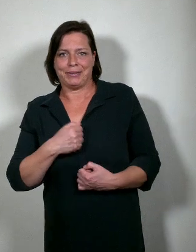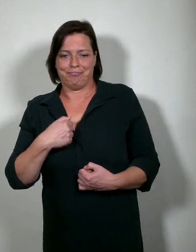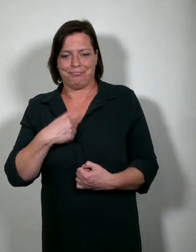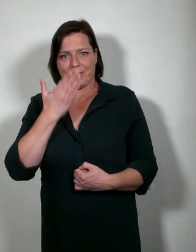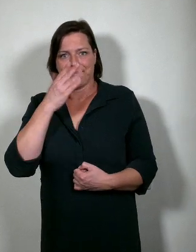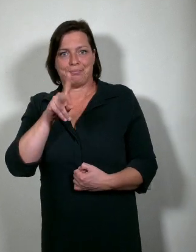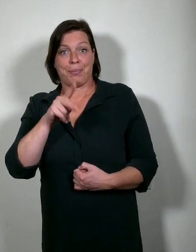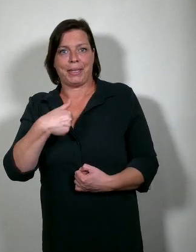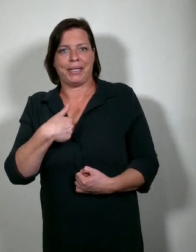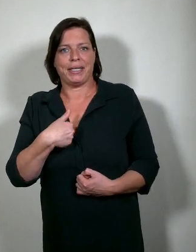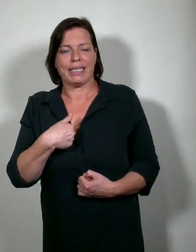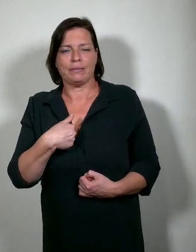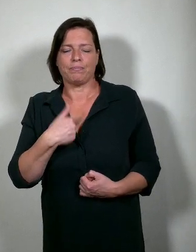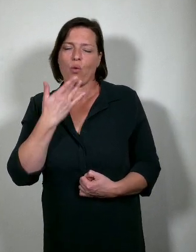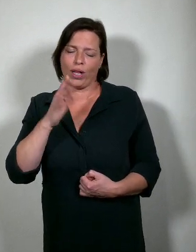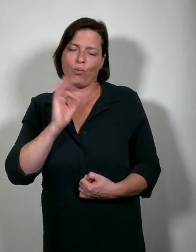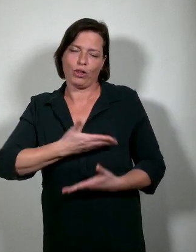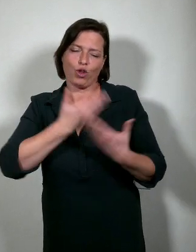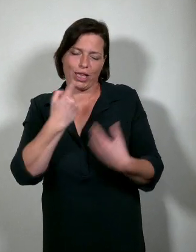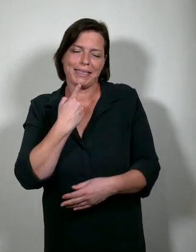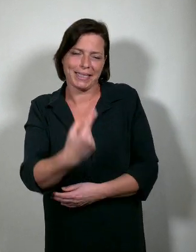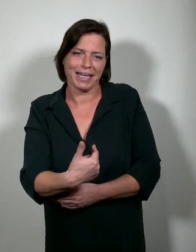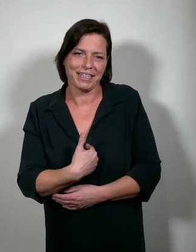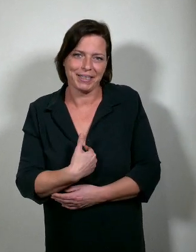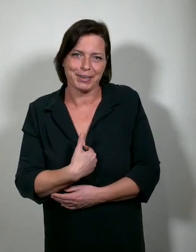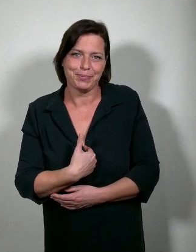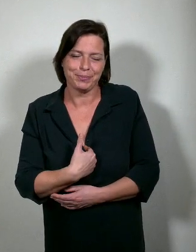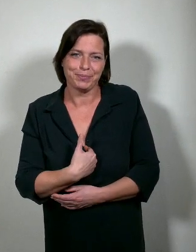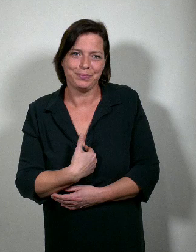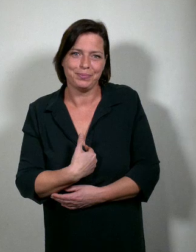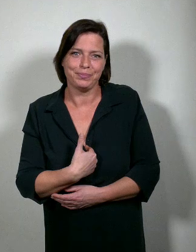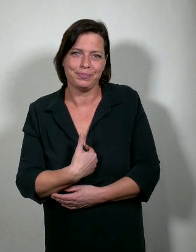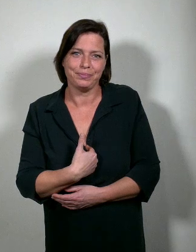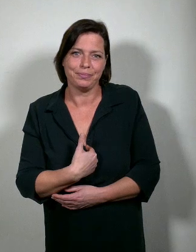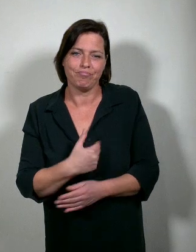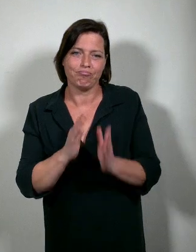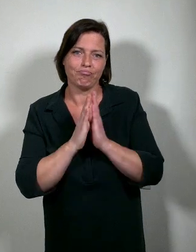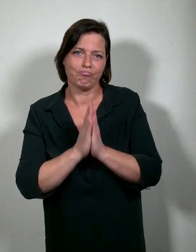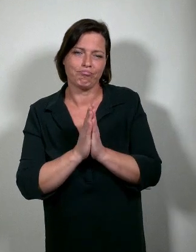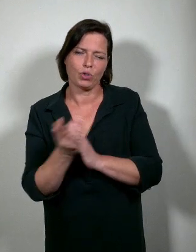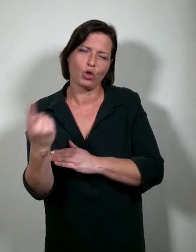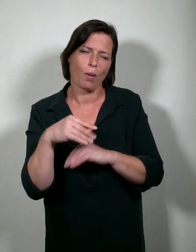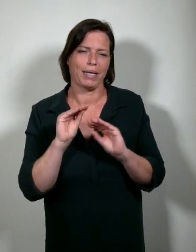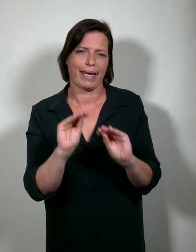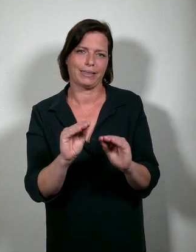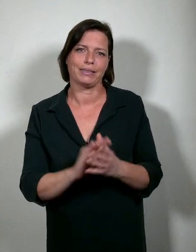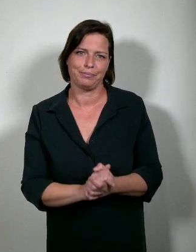Maar ik wil het toch expliciet gezegd hebben, beste studenten. Kom naar de les.